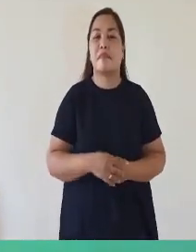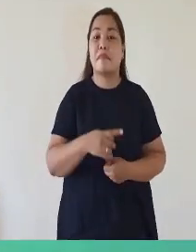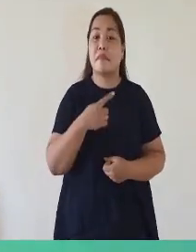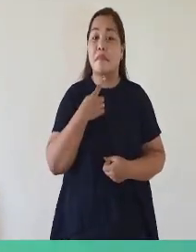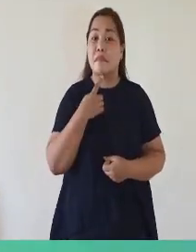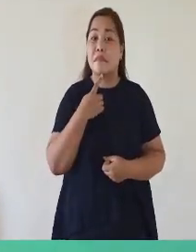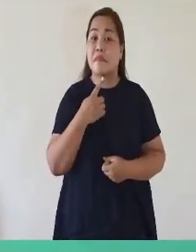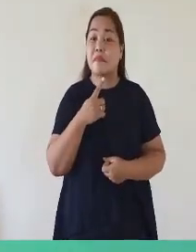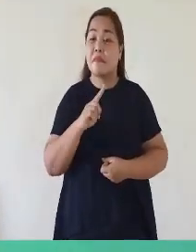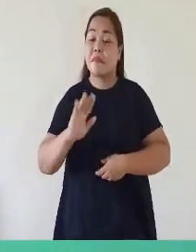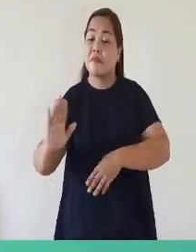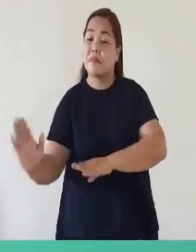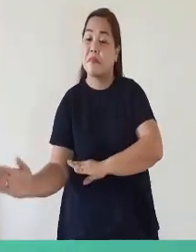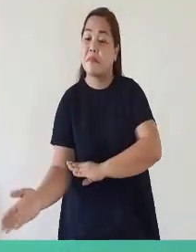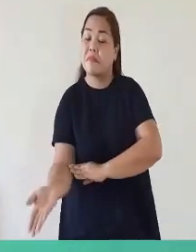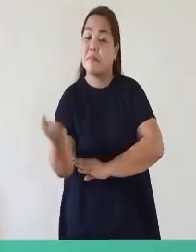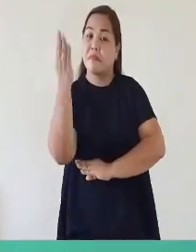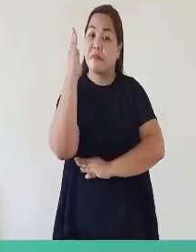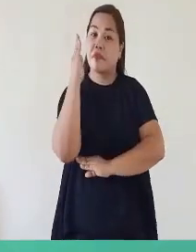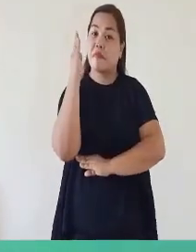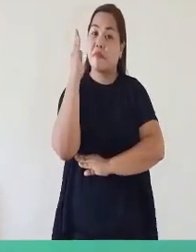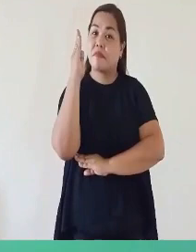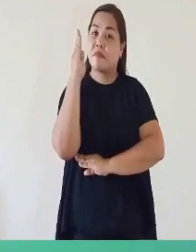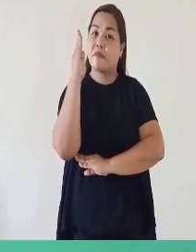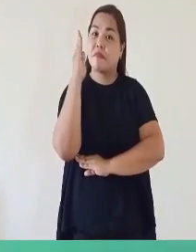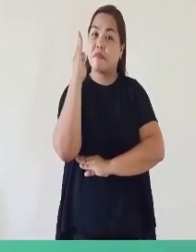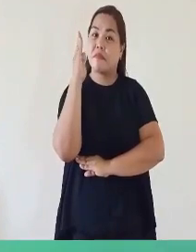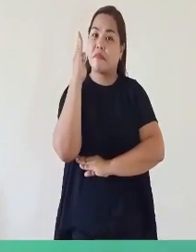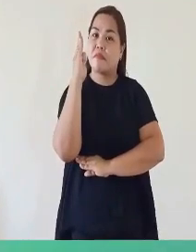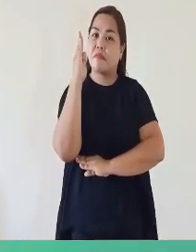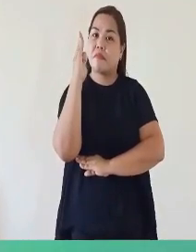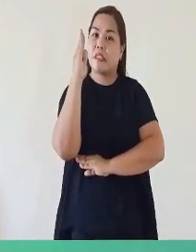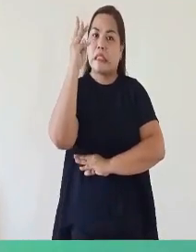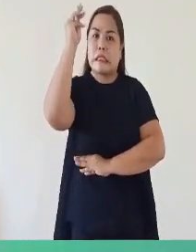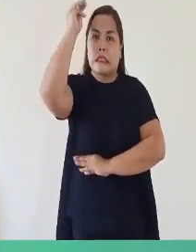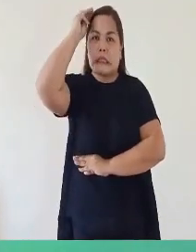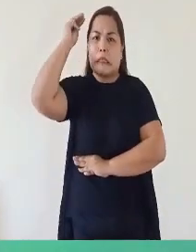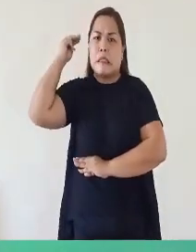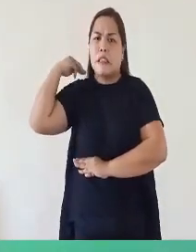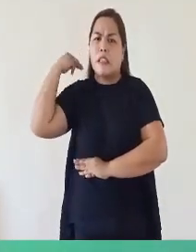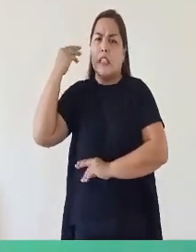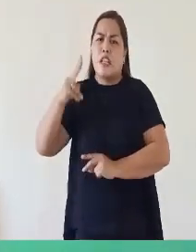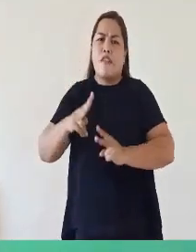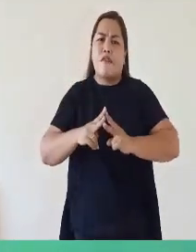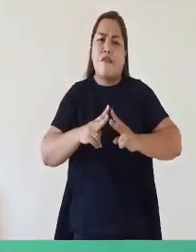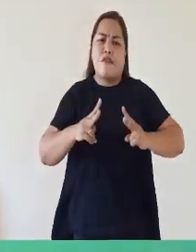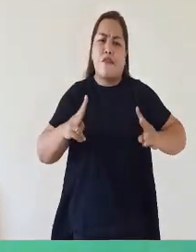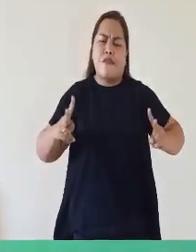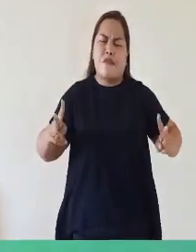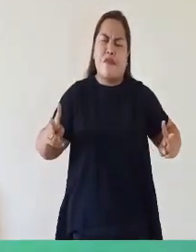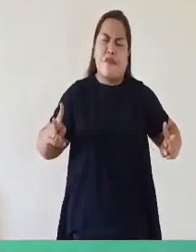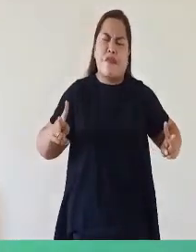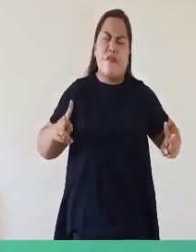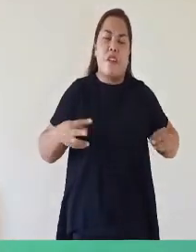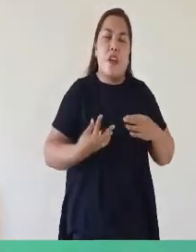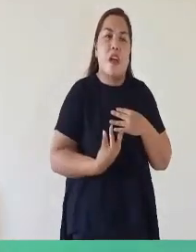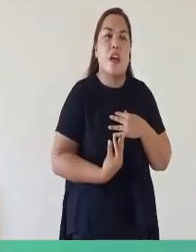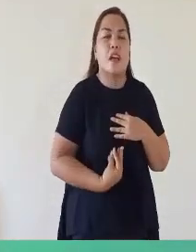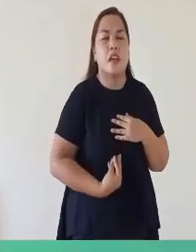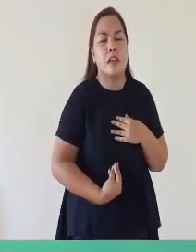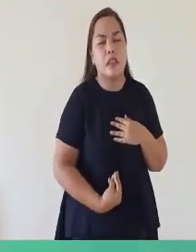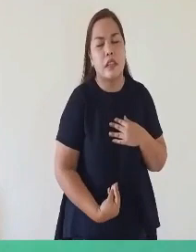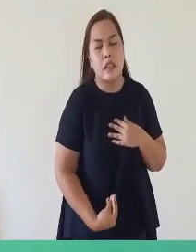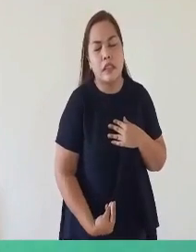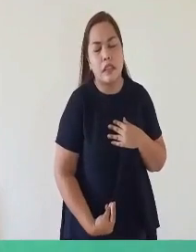Pagsapit Pagsapit tanghali Itong si Maya Ay talagang Gutong